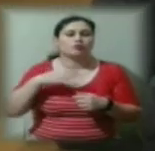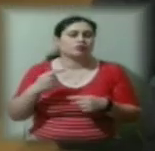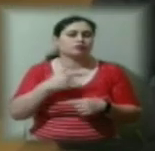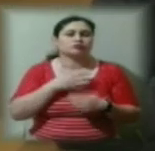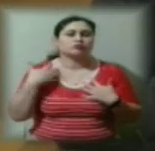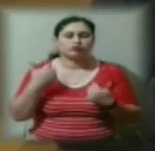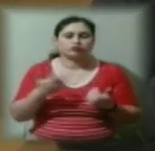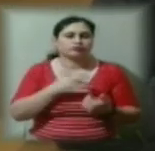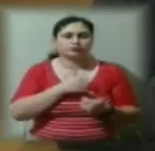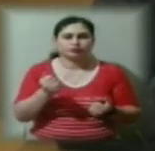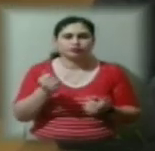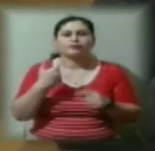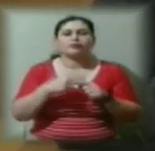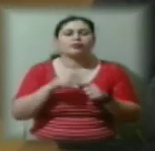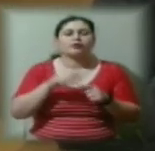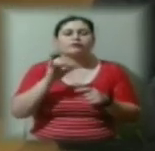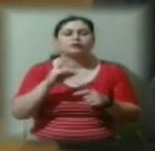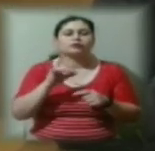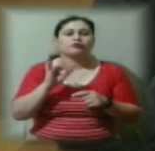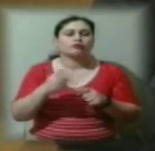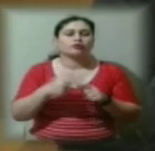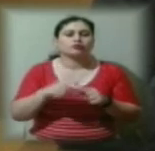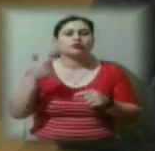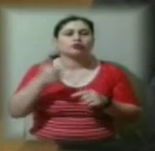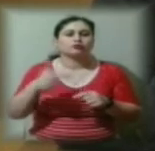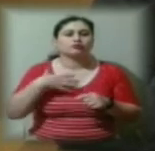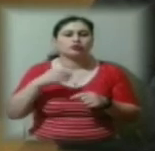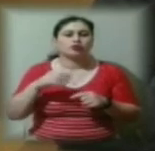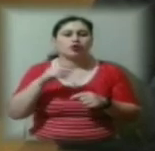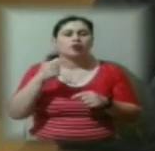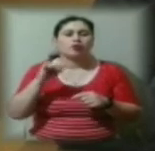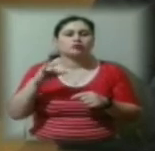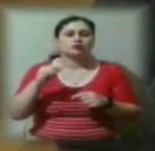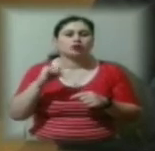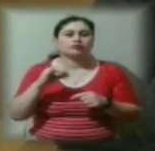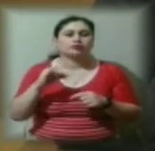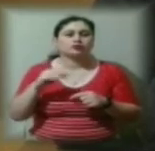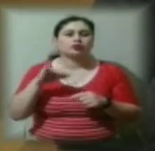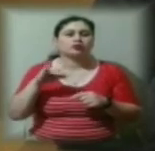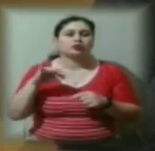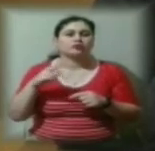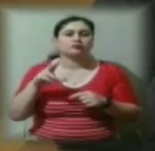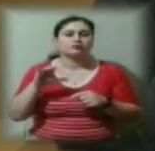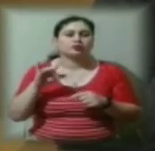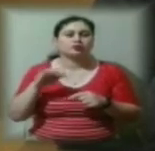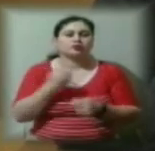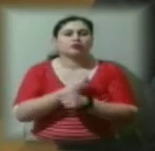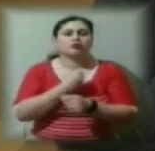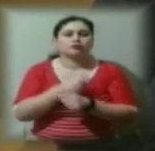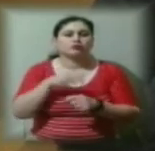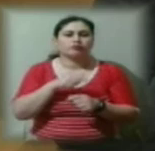експертів, смерть громадянина настала внаслідок гострої інтексикації тиловим спіртом. Вміст алкоголів у крові составить 4